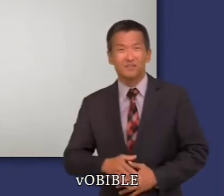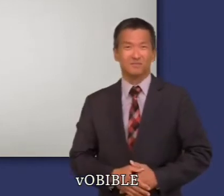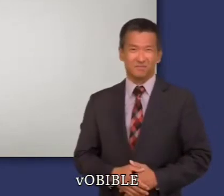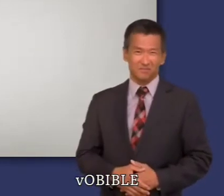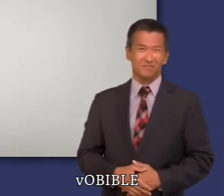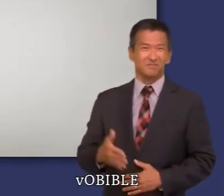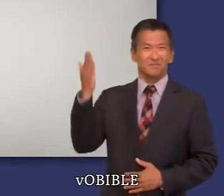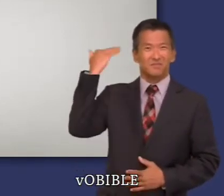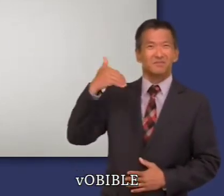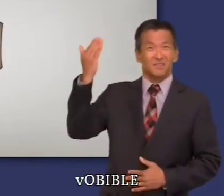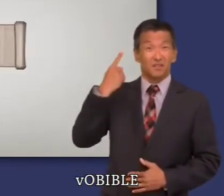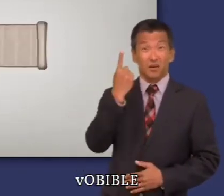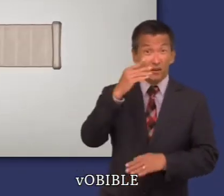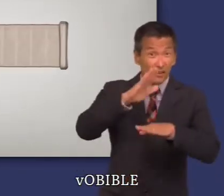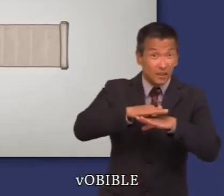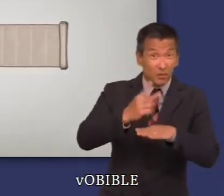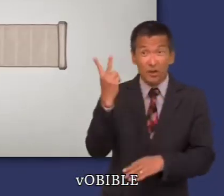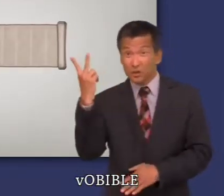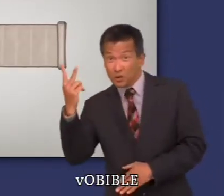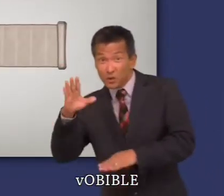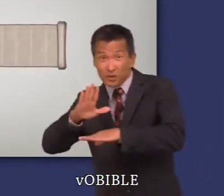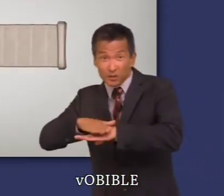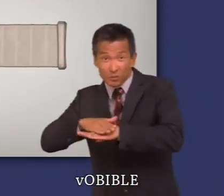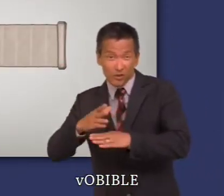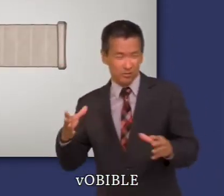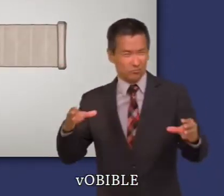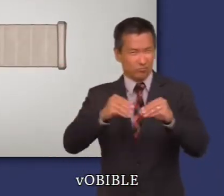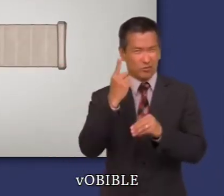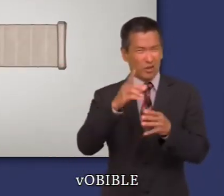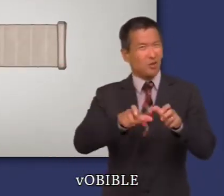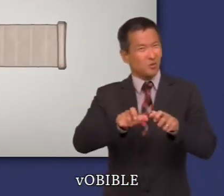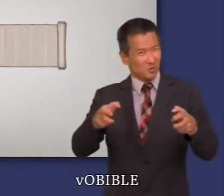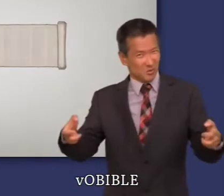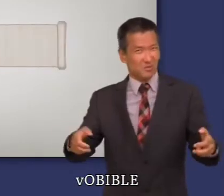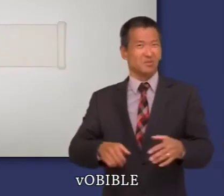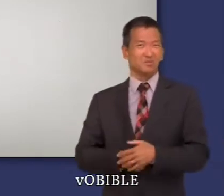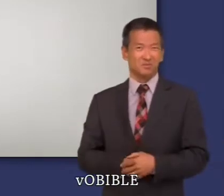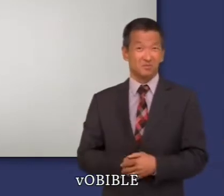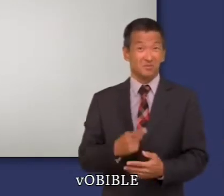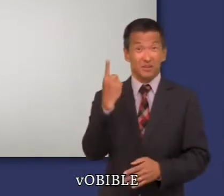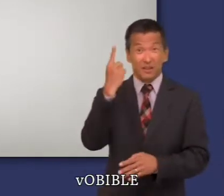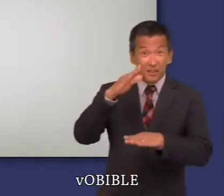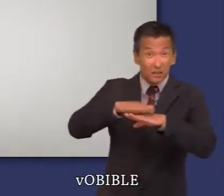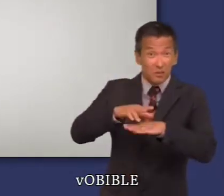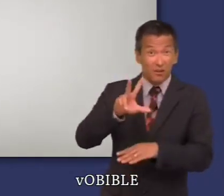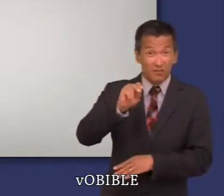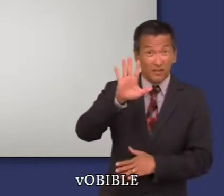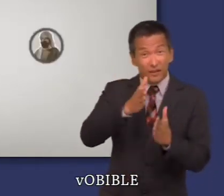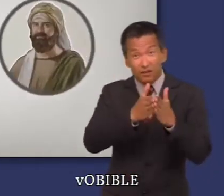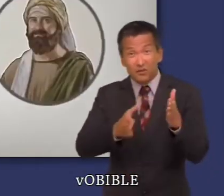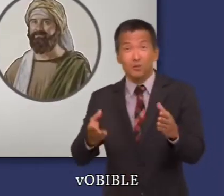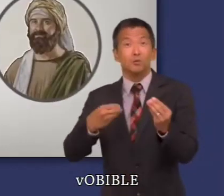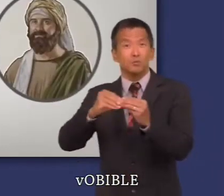Dans le canon hébraïque original, 1 Samuel et 2 Samuel ne formaient qu'un rouleau. Les prophètes Gad